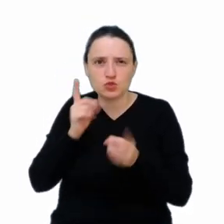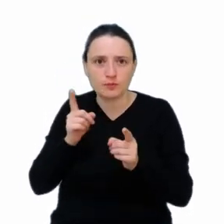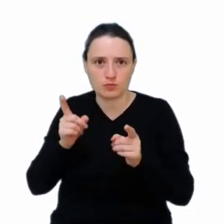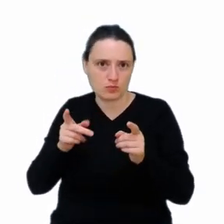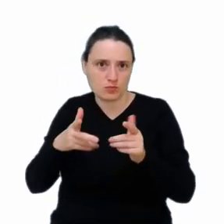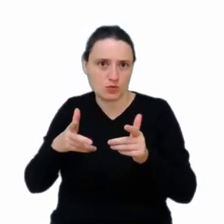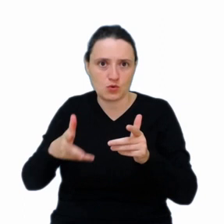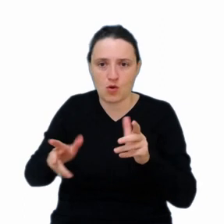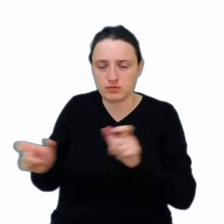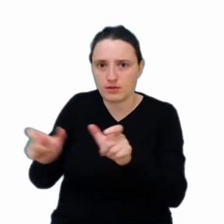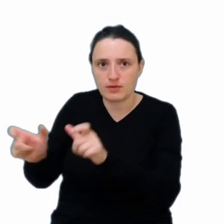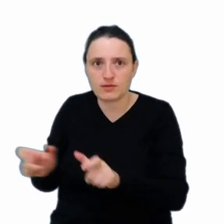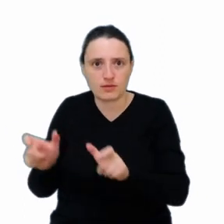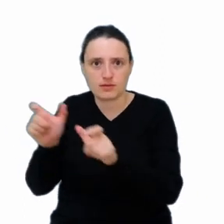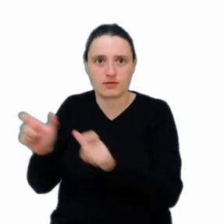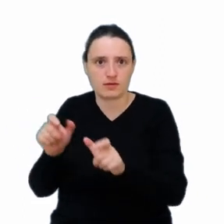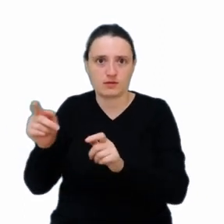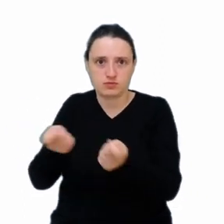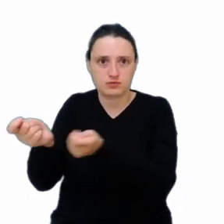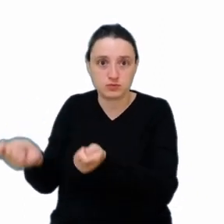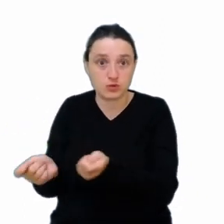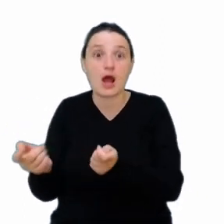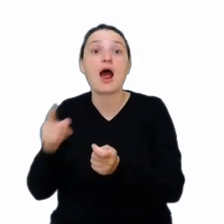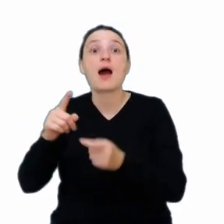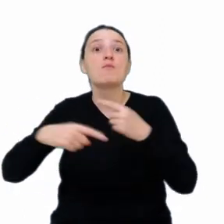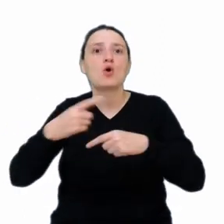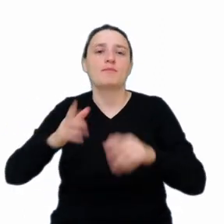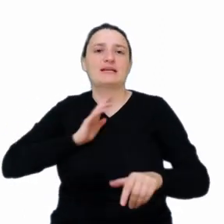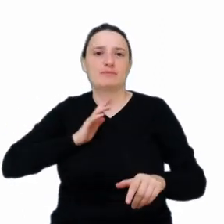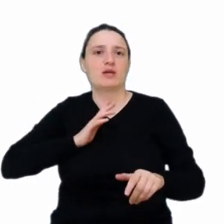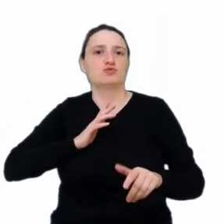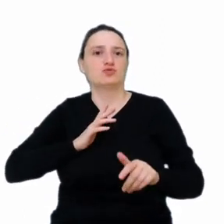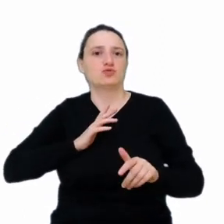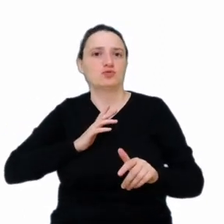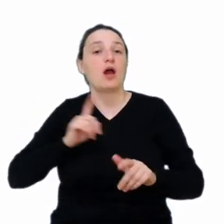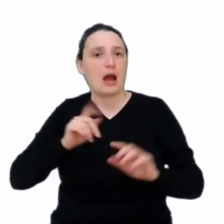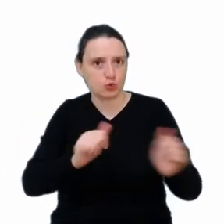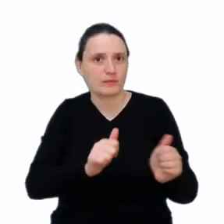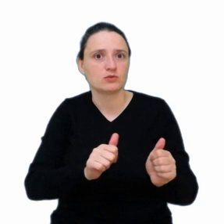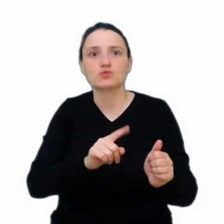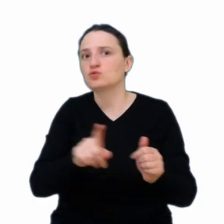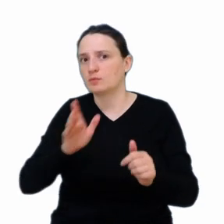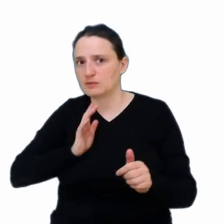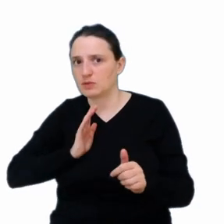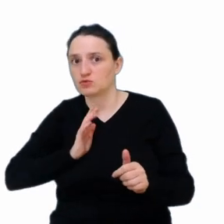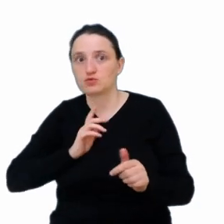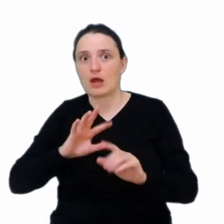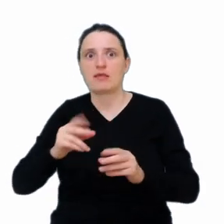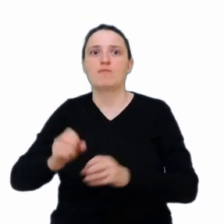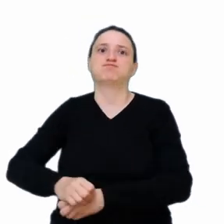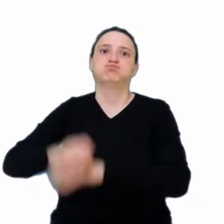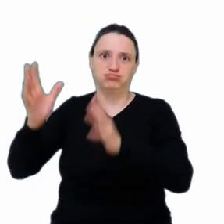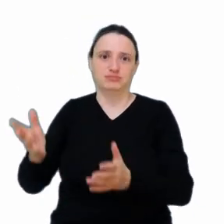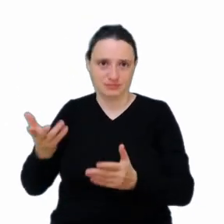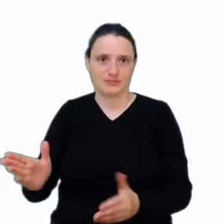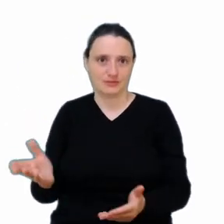wykorzystać po to, żeby te procesy działy się bezpiecznie, czyli działy się po pierwsze automatycznie, po drugie bezpiecznie, żeby to wszystko nie wybuchło nam, a